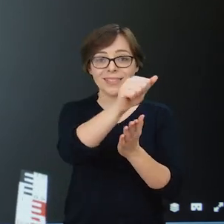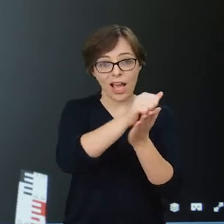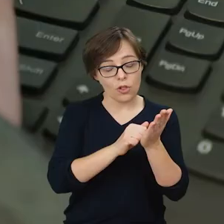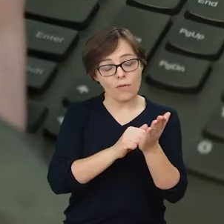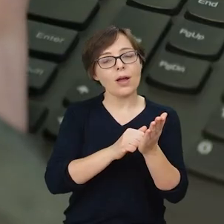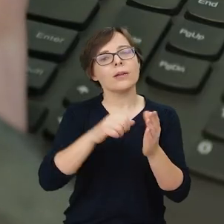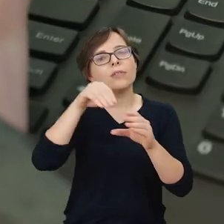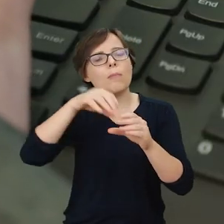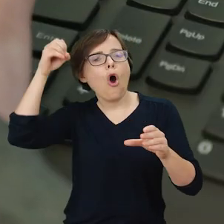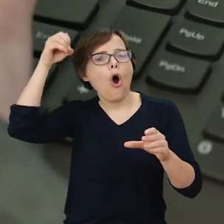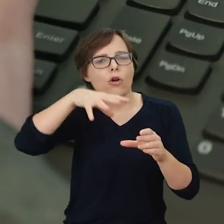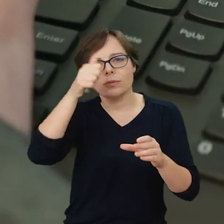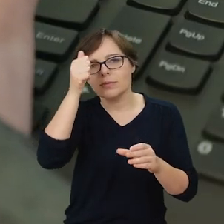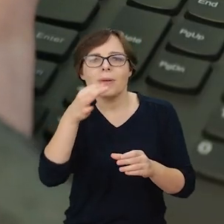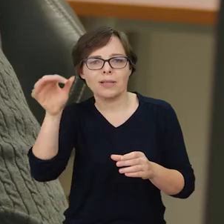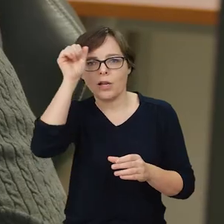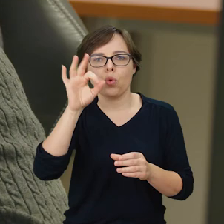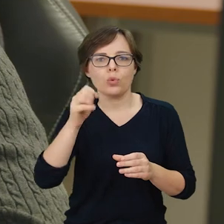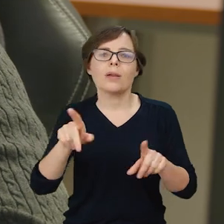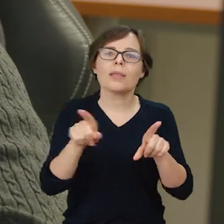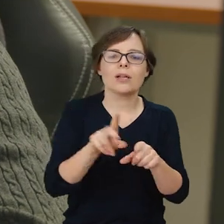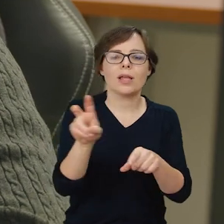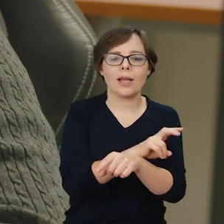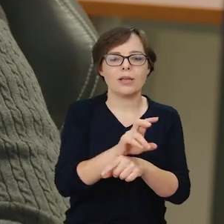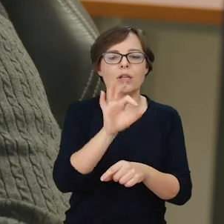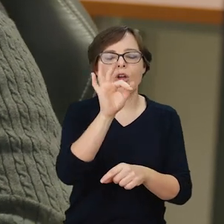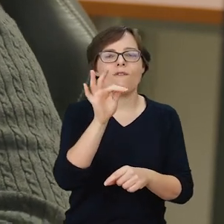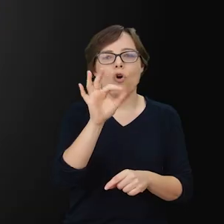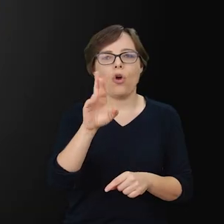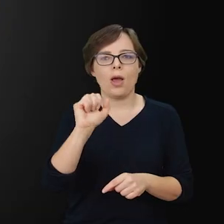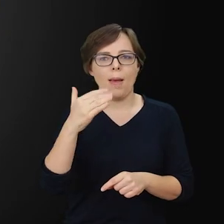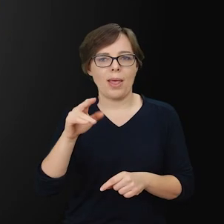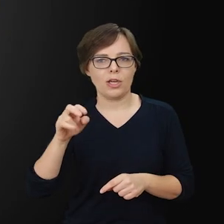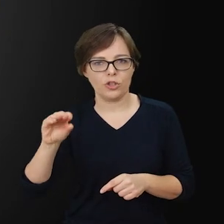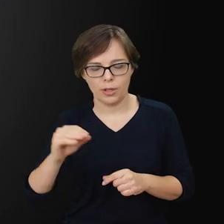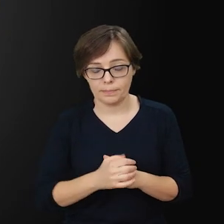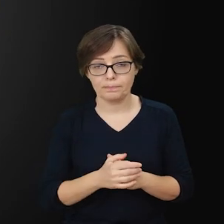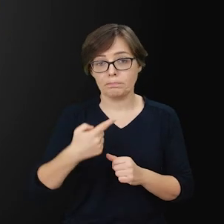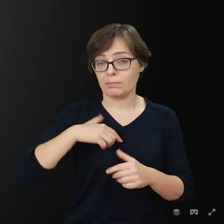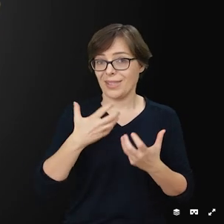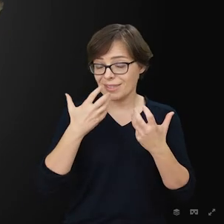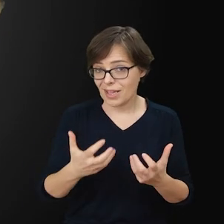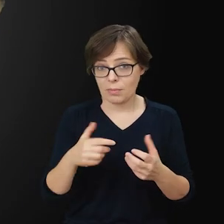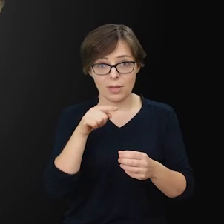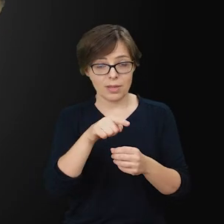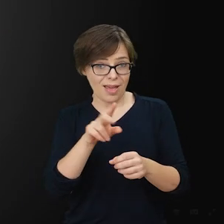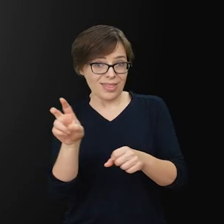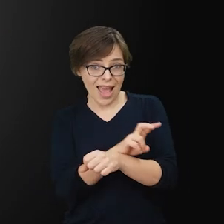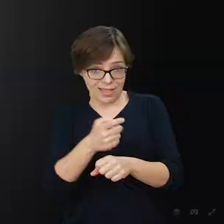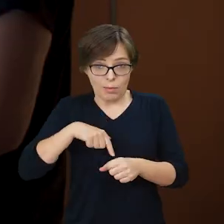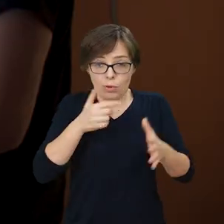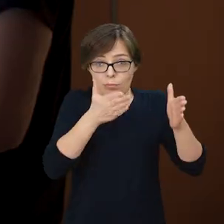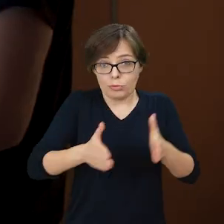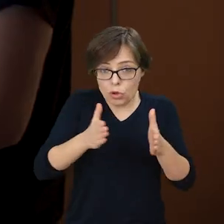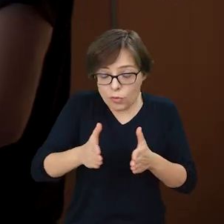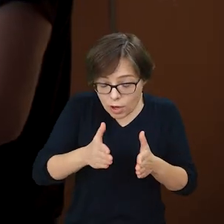skanowanie z oświetleniem strukturalnym, jak i techniki fotogrametryczne. Bardzo nam zależy na tym, żeby techniki, które